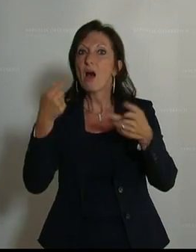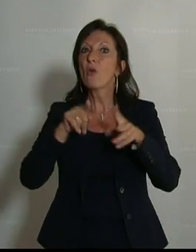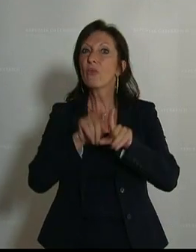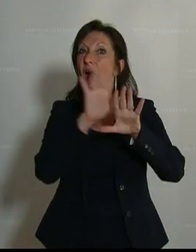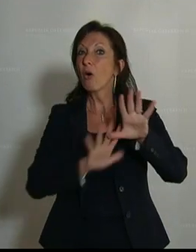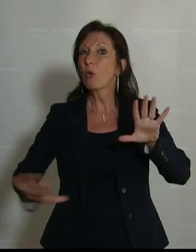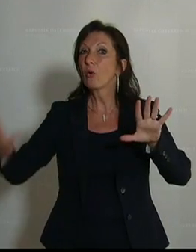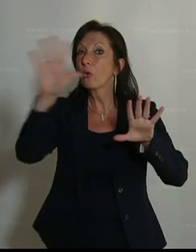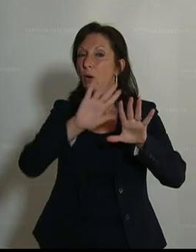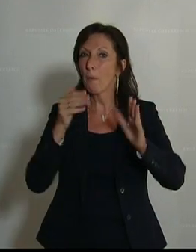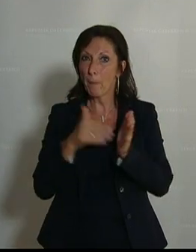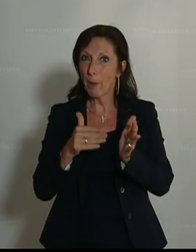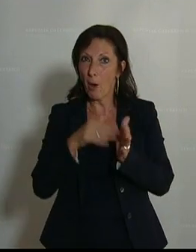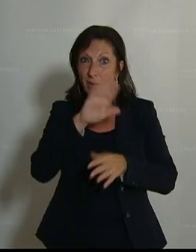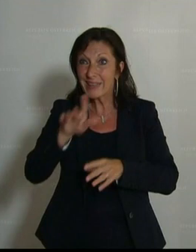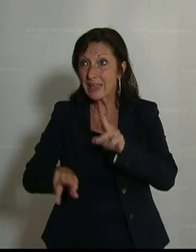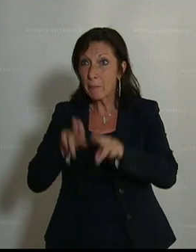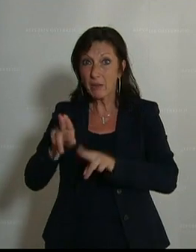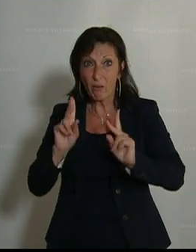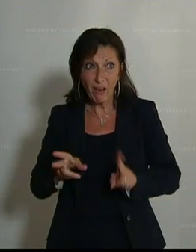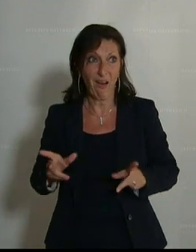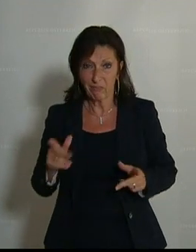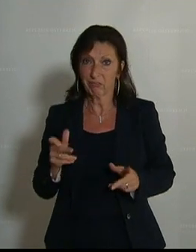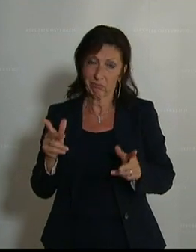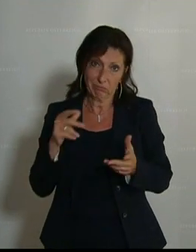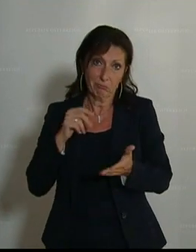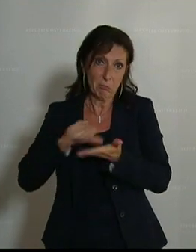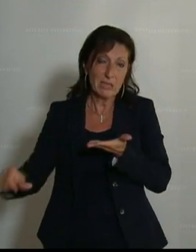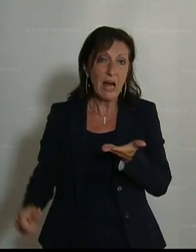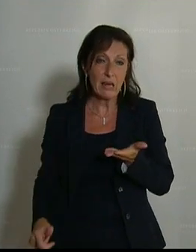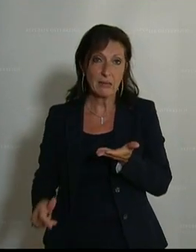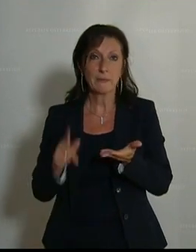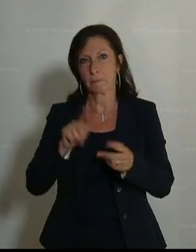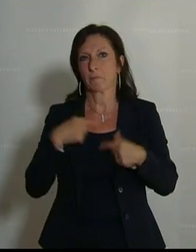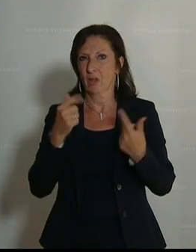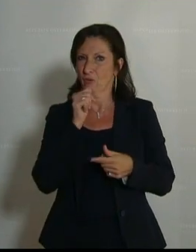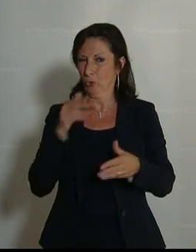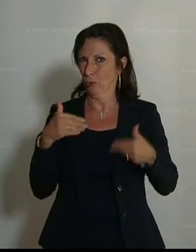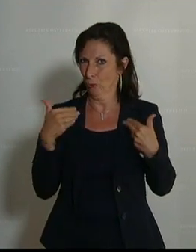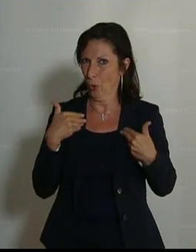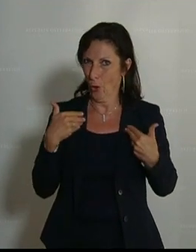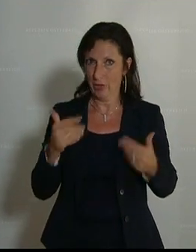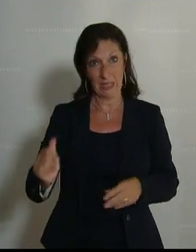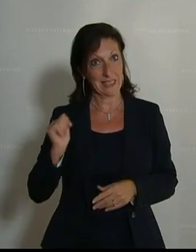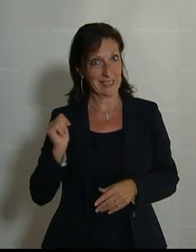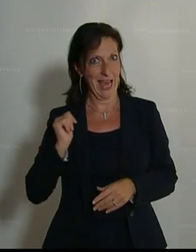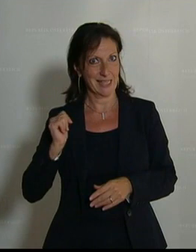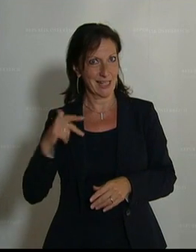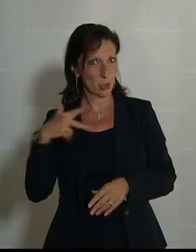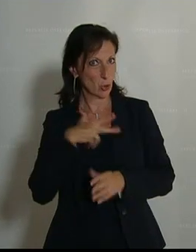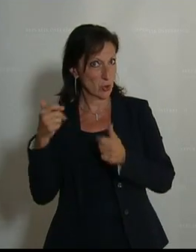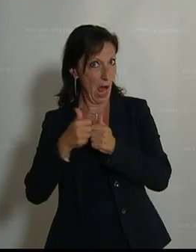Ausbau von leistbarer Kinderbetreuung. Wir Grüne freuen uns, selbst reden natürlich sehr über den gestrigen Vorstoß der